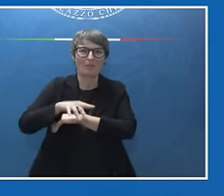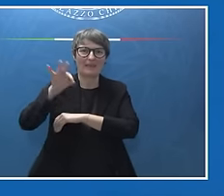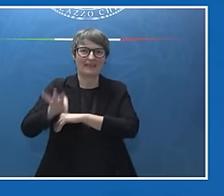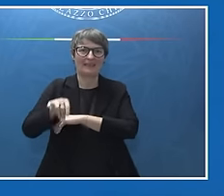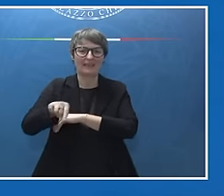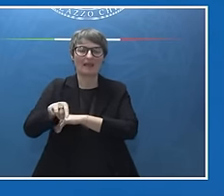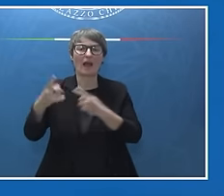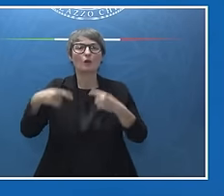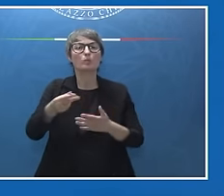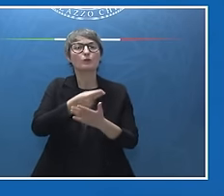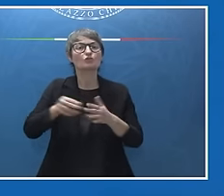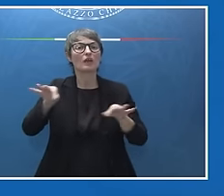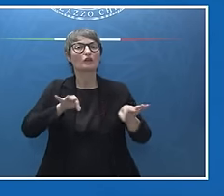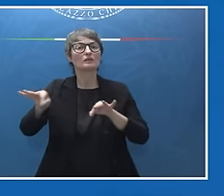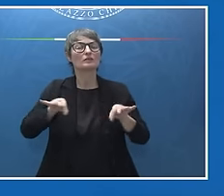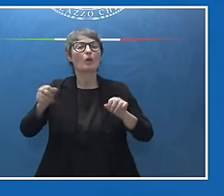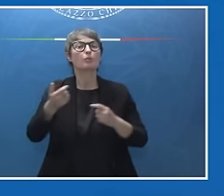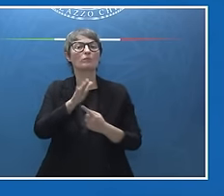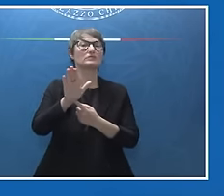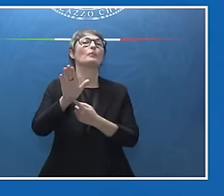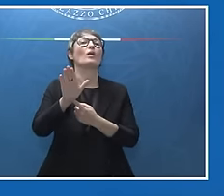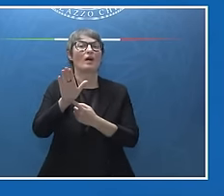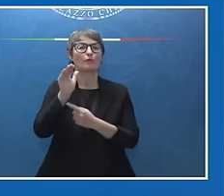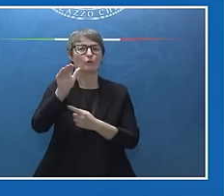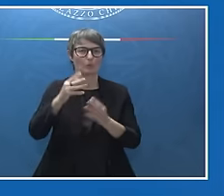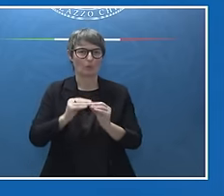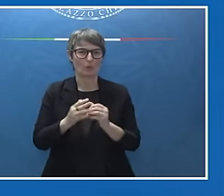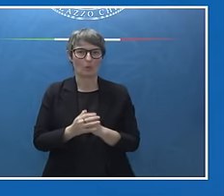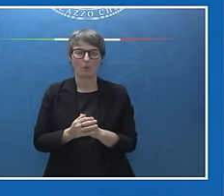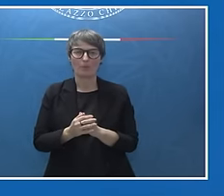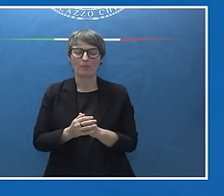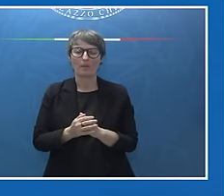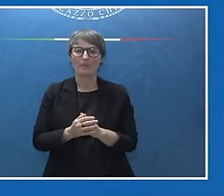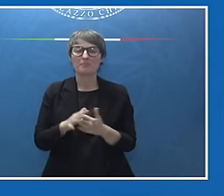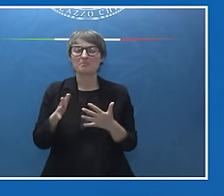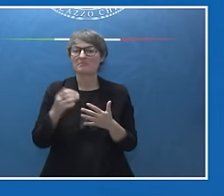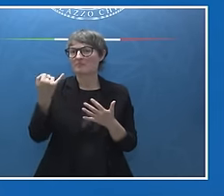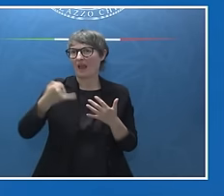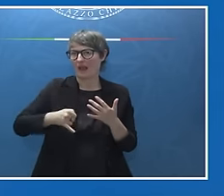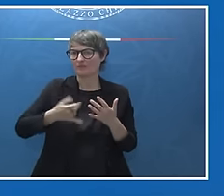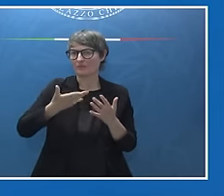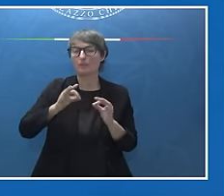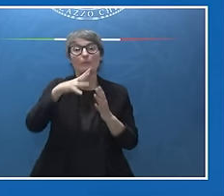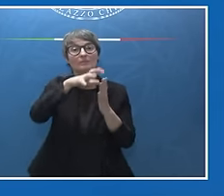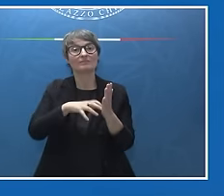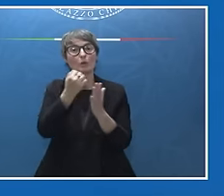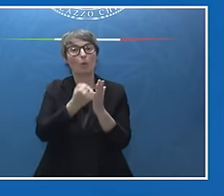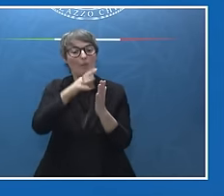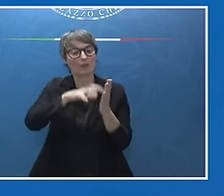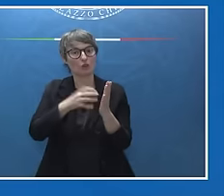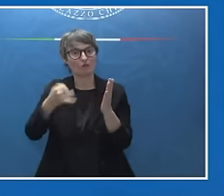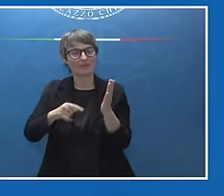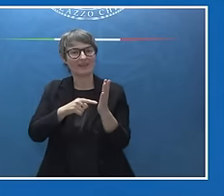scuola. Tra i temi che affronta la dichiarazione finale c'è ovviamente la questione legata ai cambiamenti